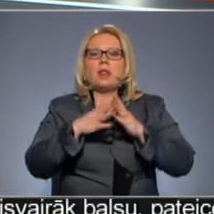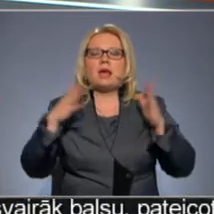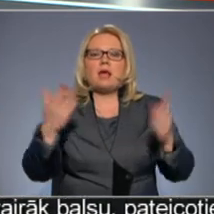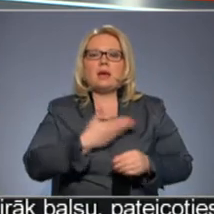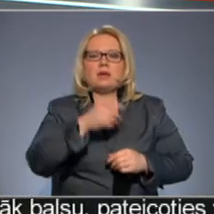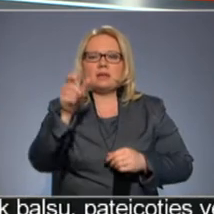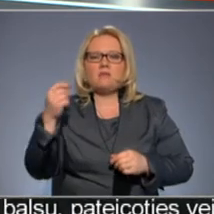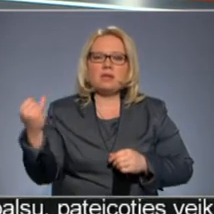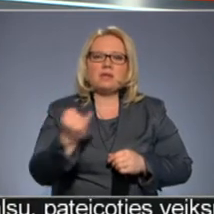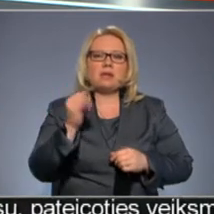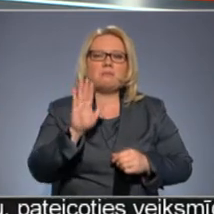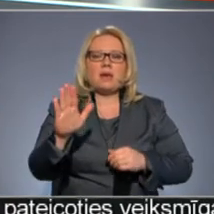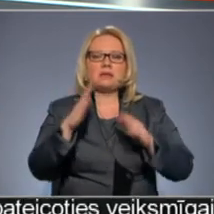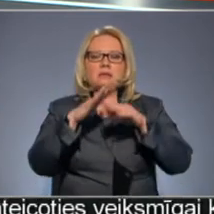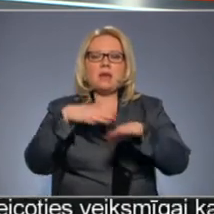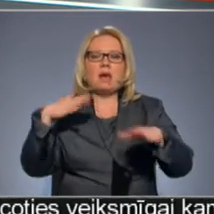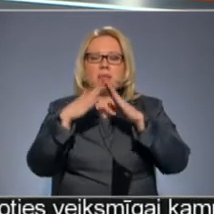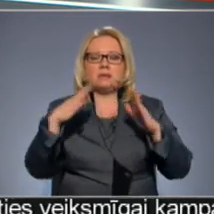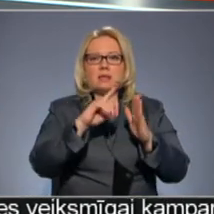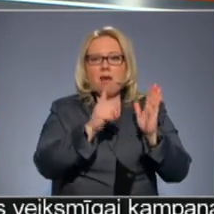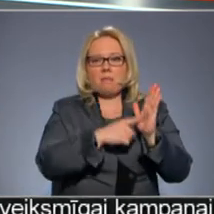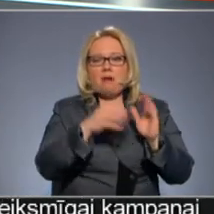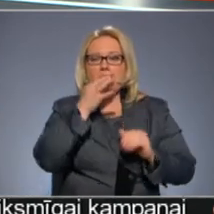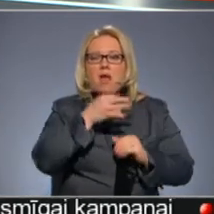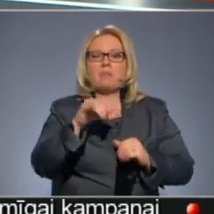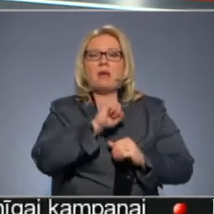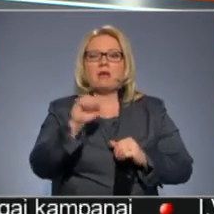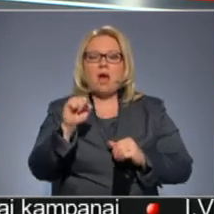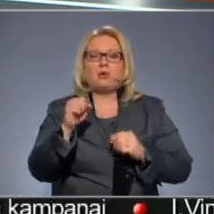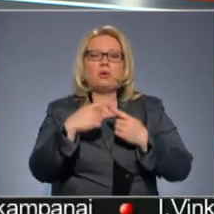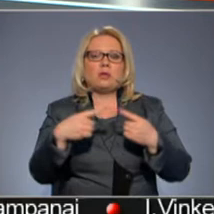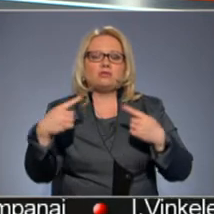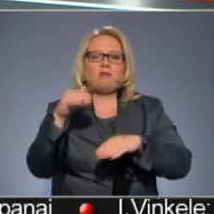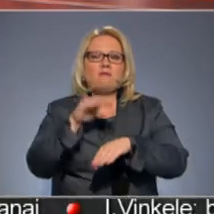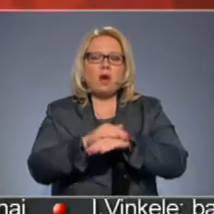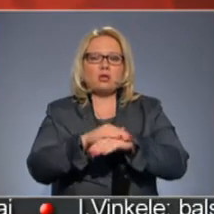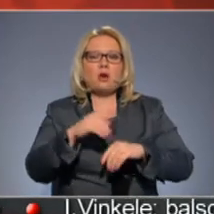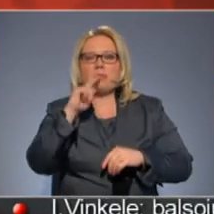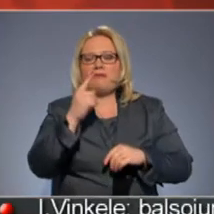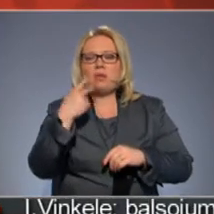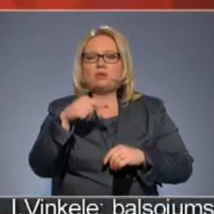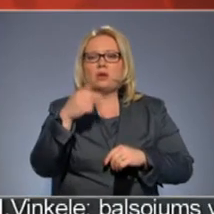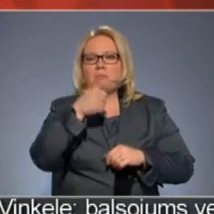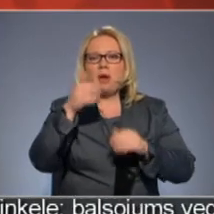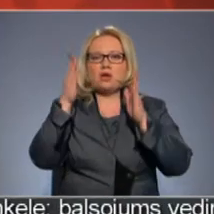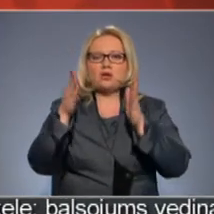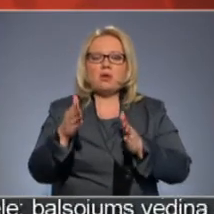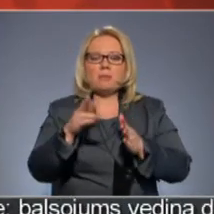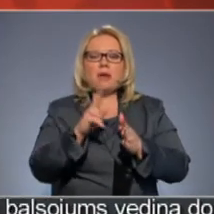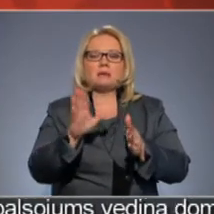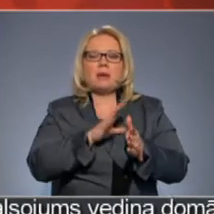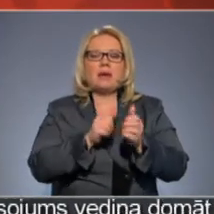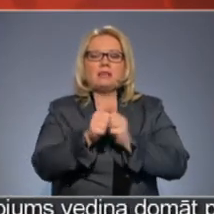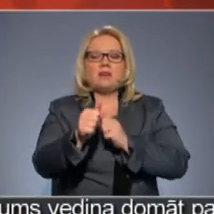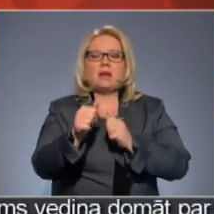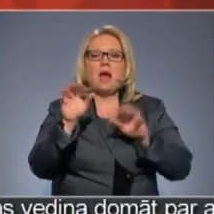iedzīvotāji intereses pie paša saimas? Jā, nu, protams, tur ir vairāk faktori atkal tas, ka varbūt neviena no šīm personībām, kas bija izvirzīti